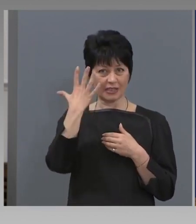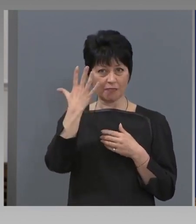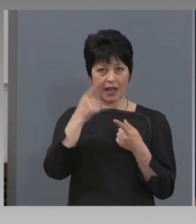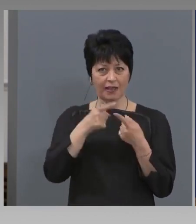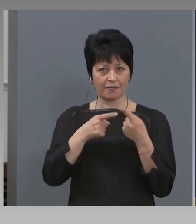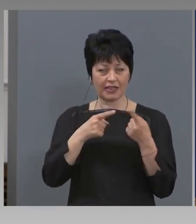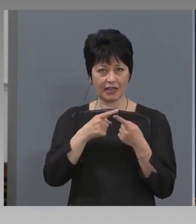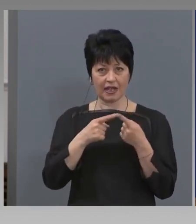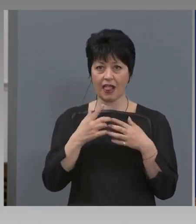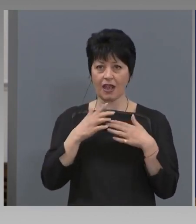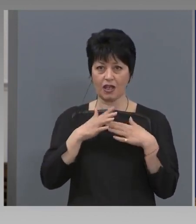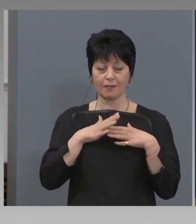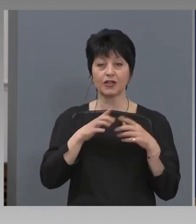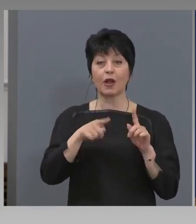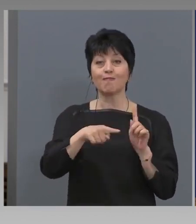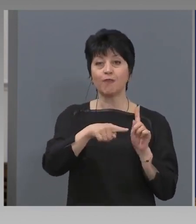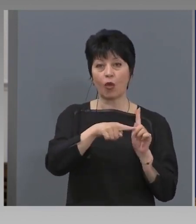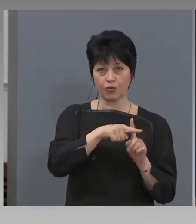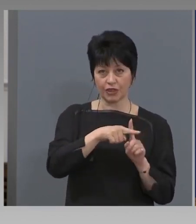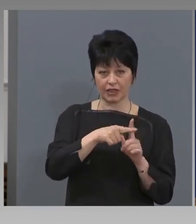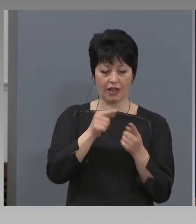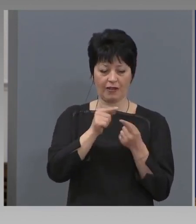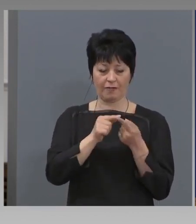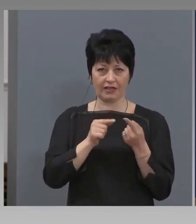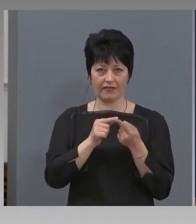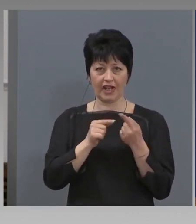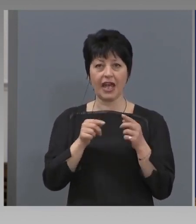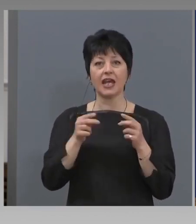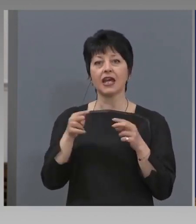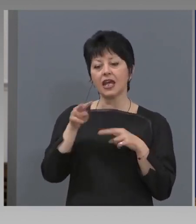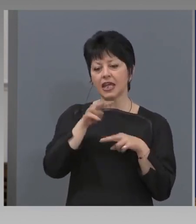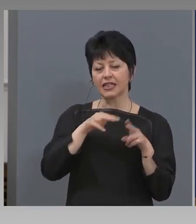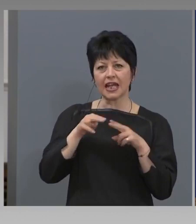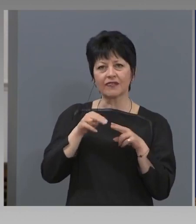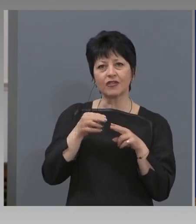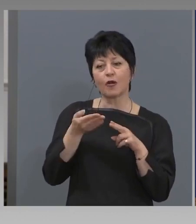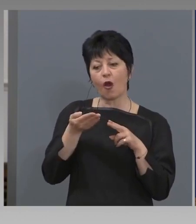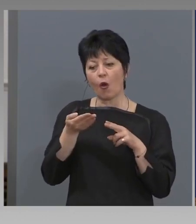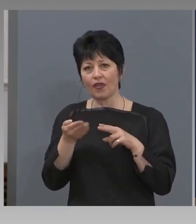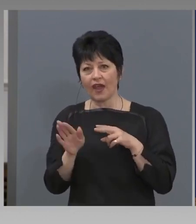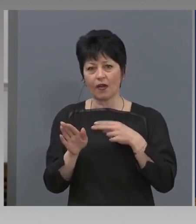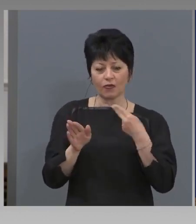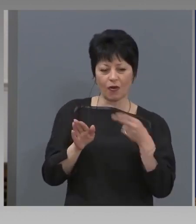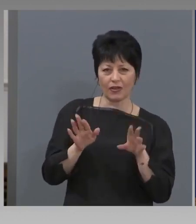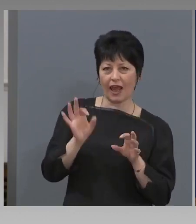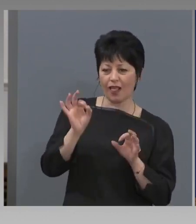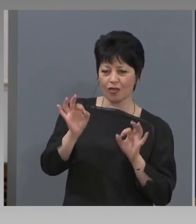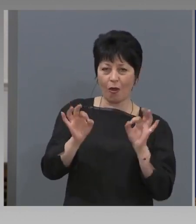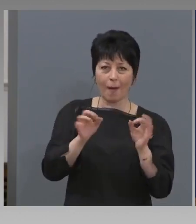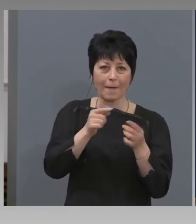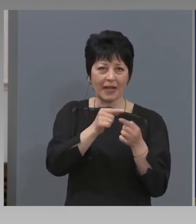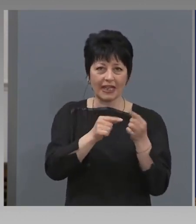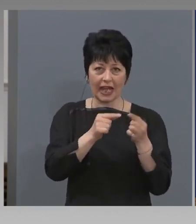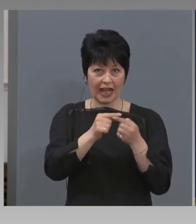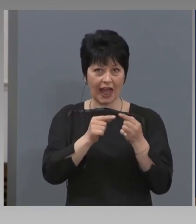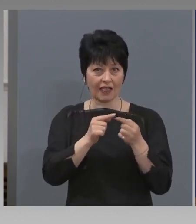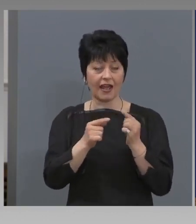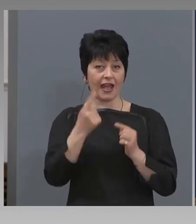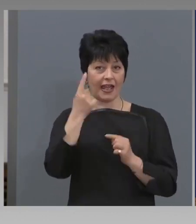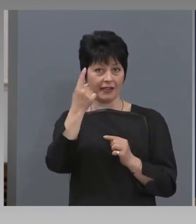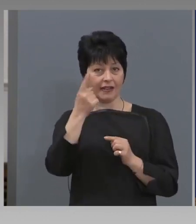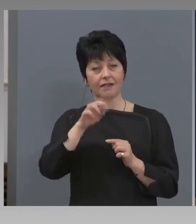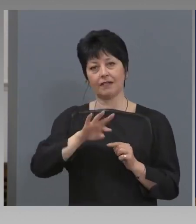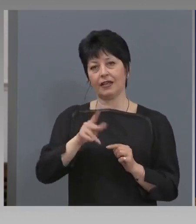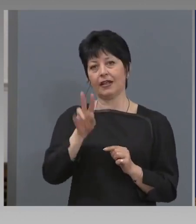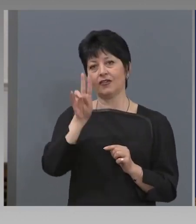имаш положителен материал, изследваш отделно 5, за да разбереш кой от тези 5 е болния. Един или двама най